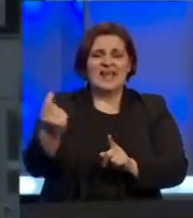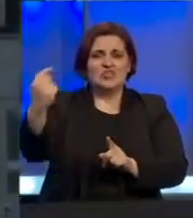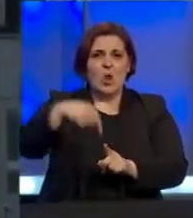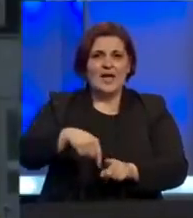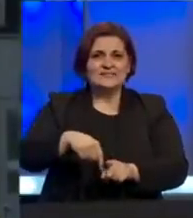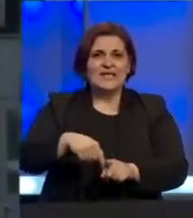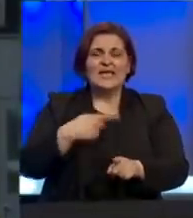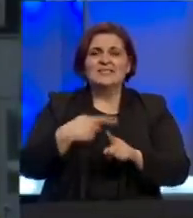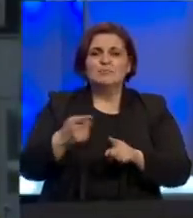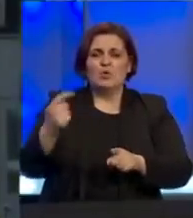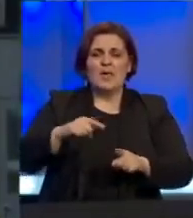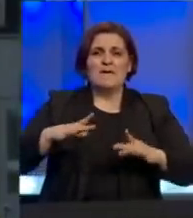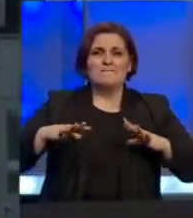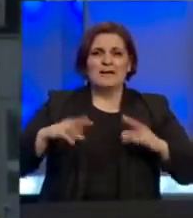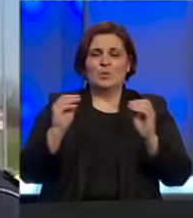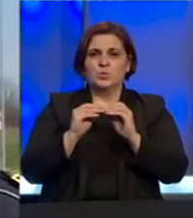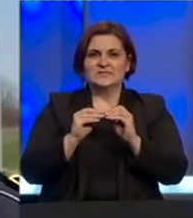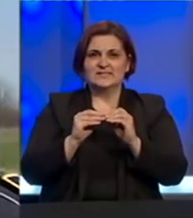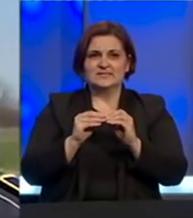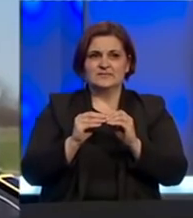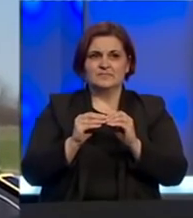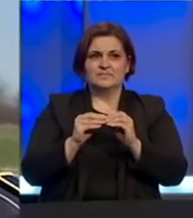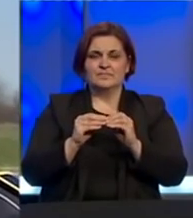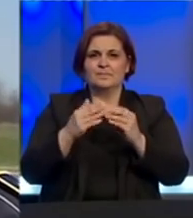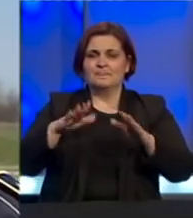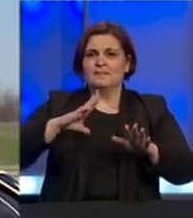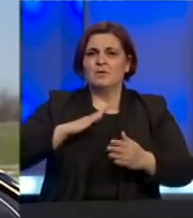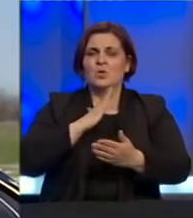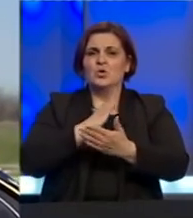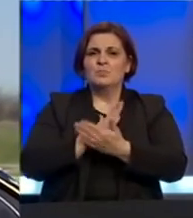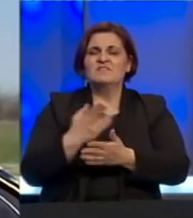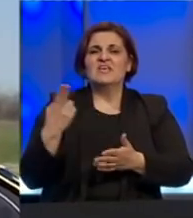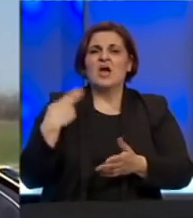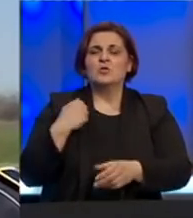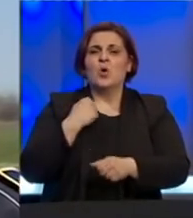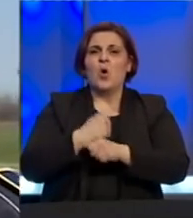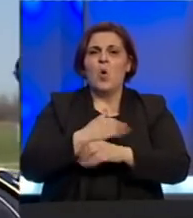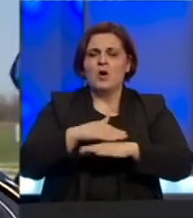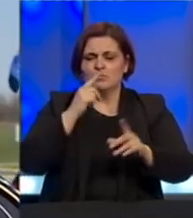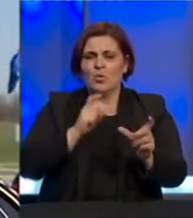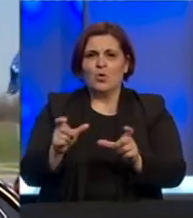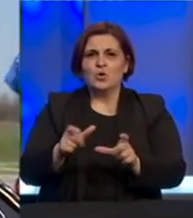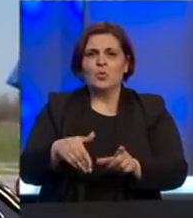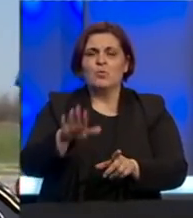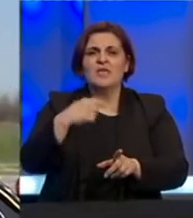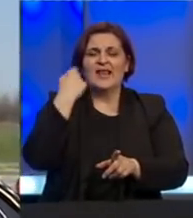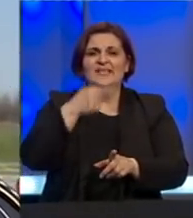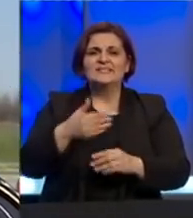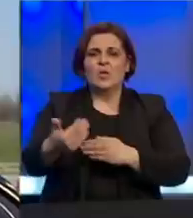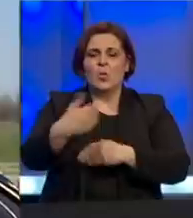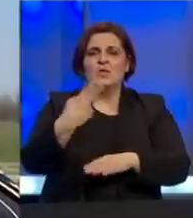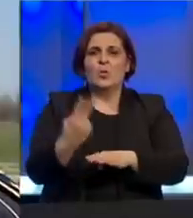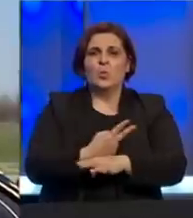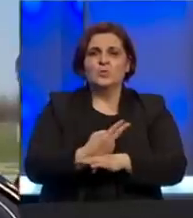dolazaka povodom nadolazećih praznika. Granična policija u skladu sa svojima uloštenju odradi graničnu kontrolu, upućuje lica koja ulaze u